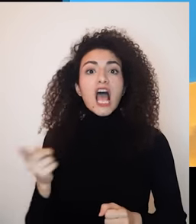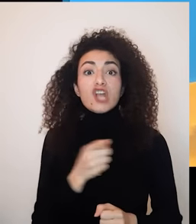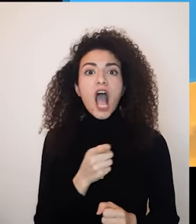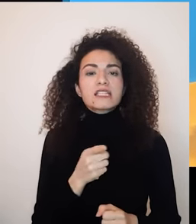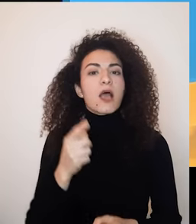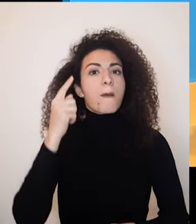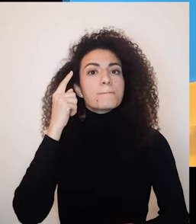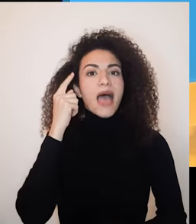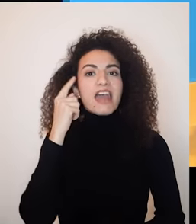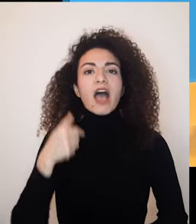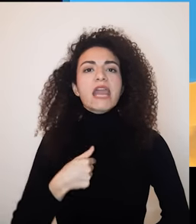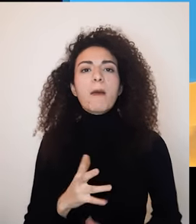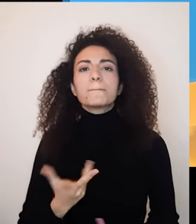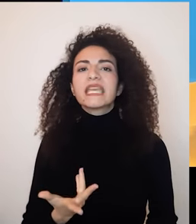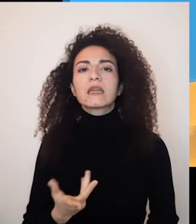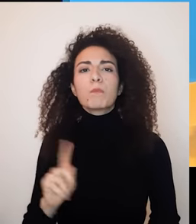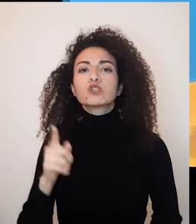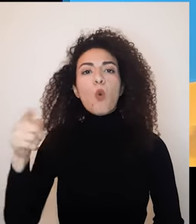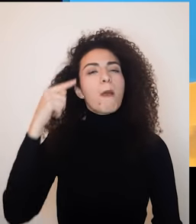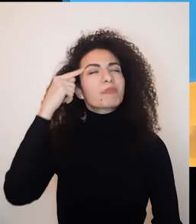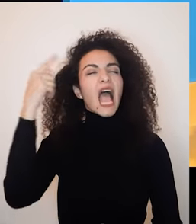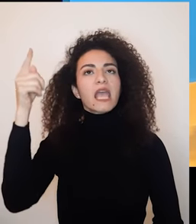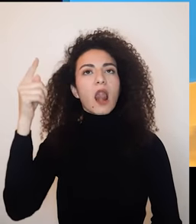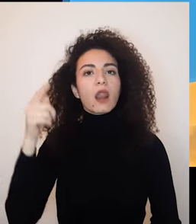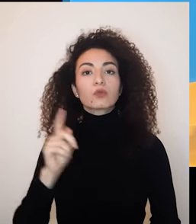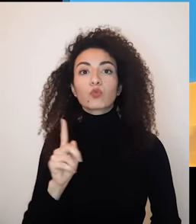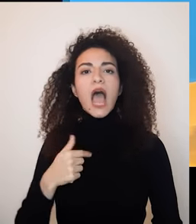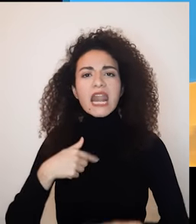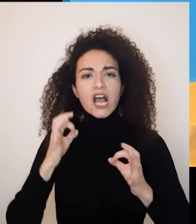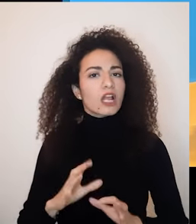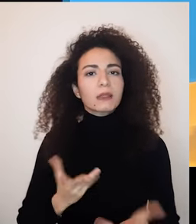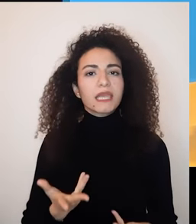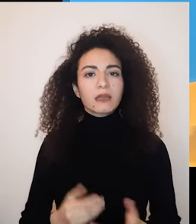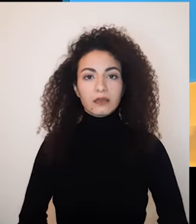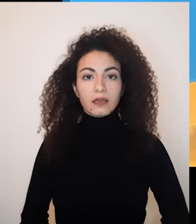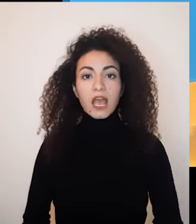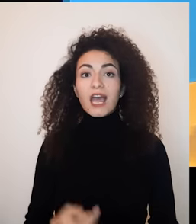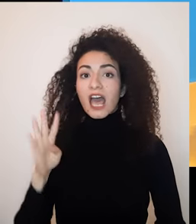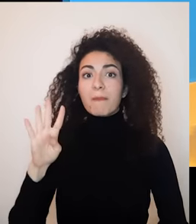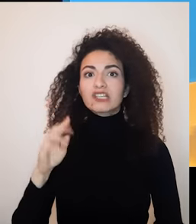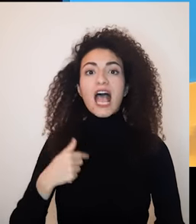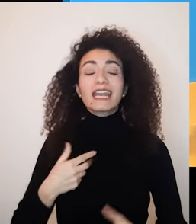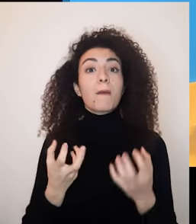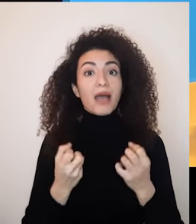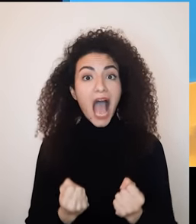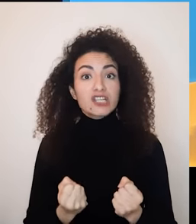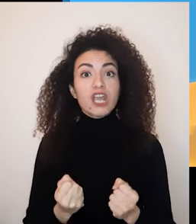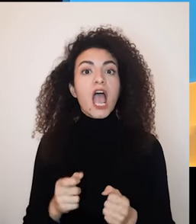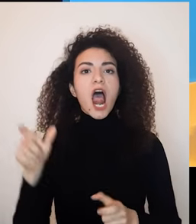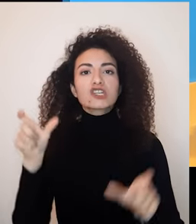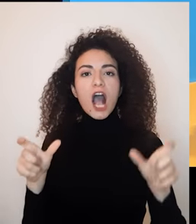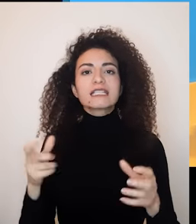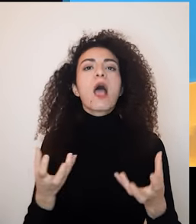بخصوصيتي ومهاراتي مش مثل الآخر بده يشوفني أو بده ينكون رابعاً الحاجة أنه أنا أكون مؤدرة